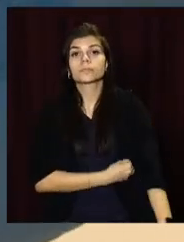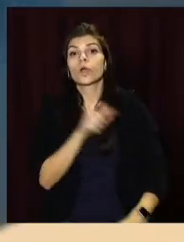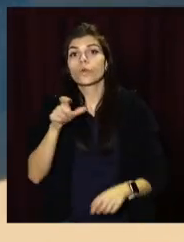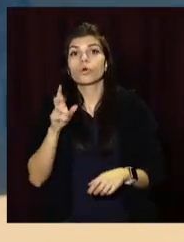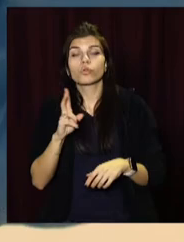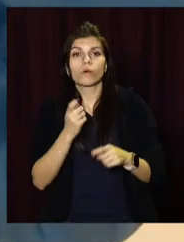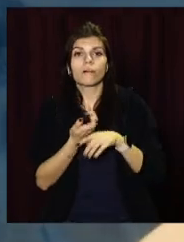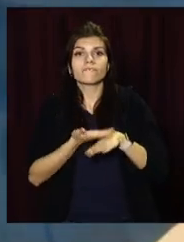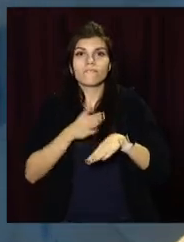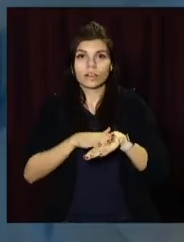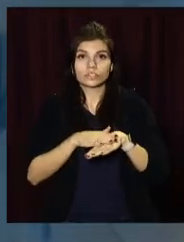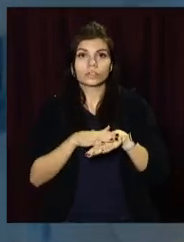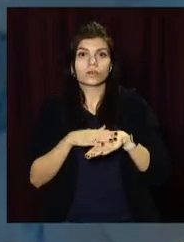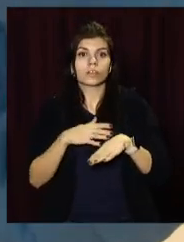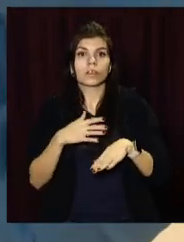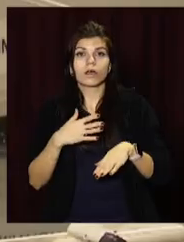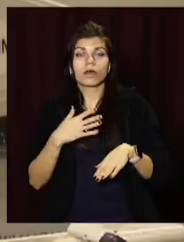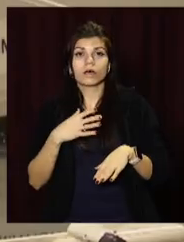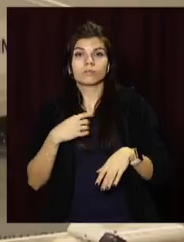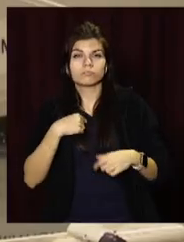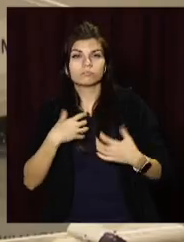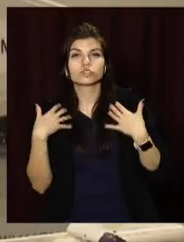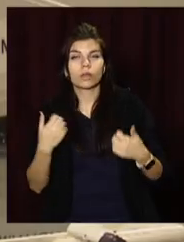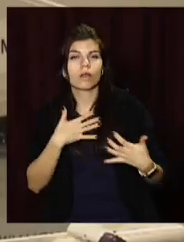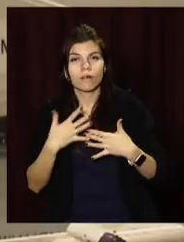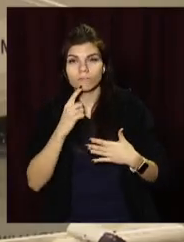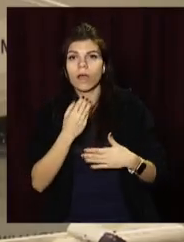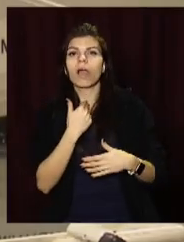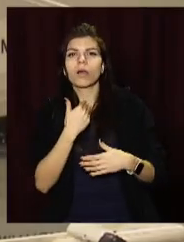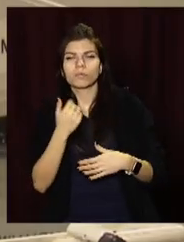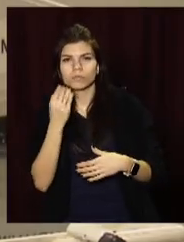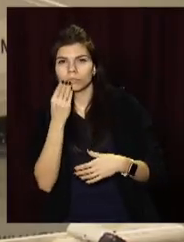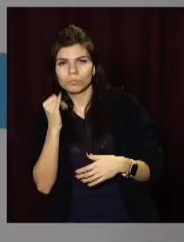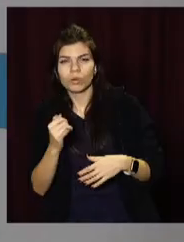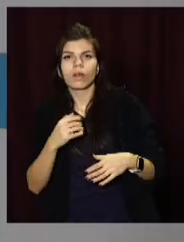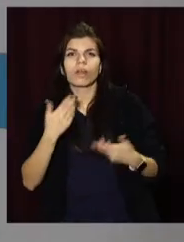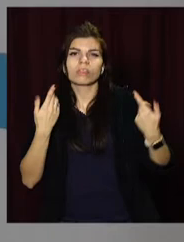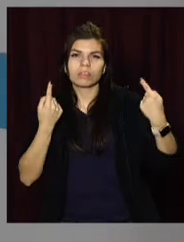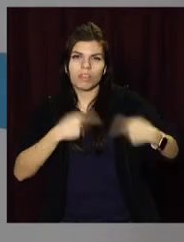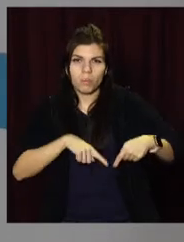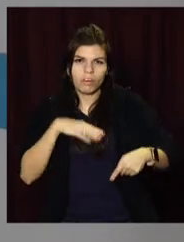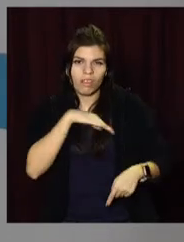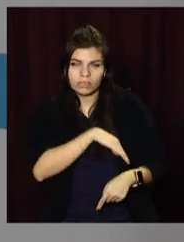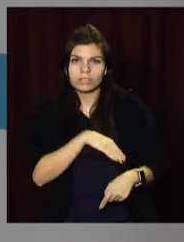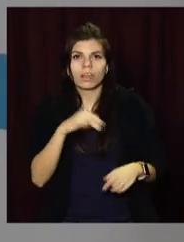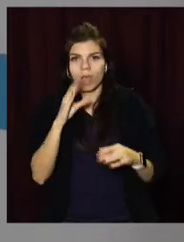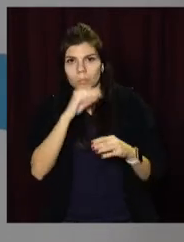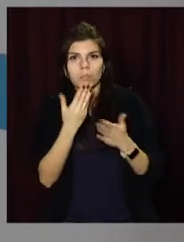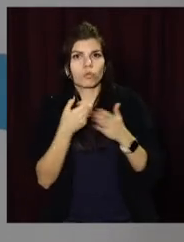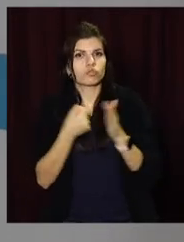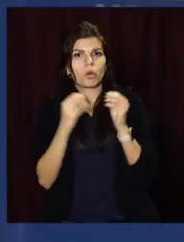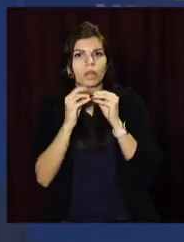перебігом хвороби втрачають до 10 кілограмів ваги. Мають поганий апетит і часто впадають в депресію. І довго відновлюються.